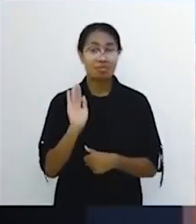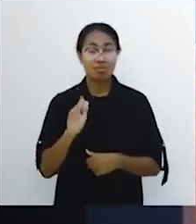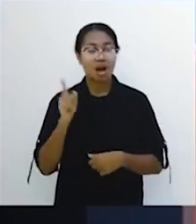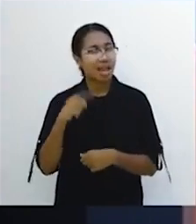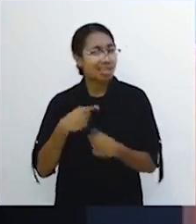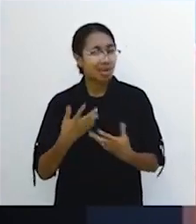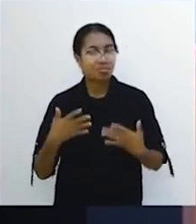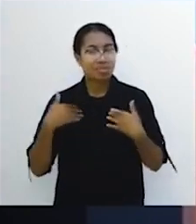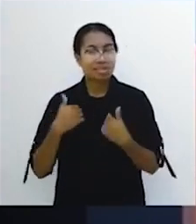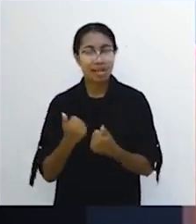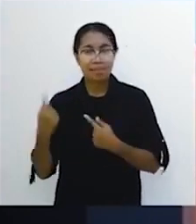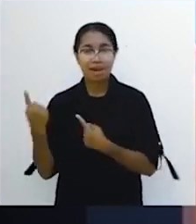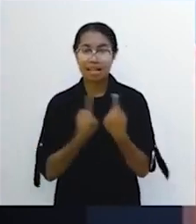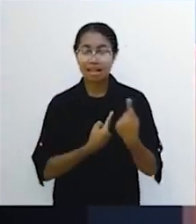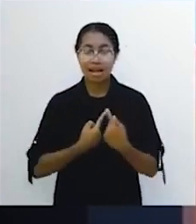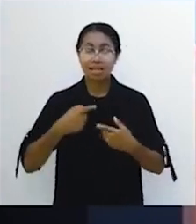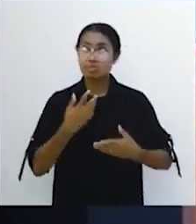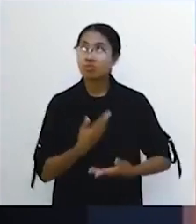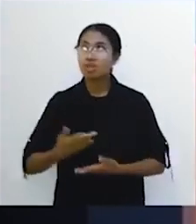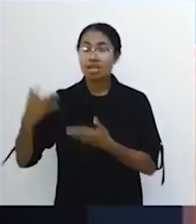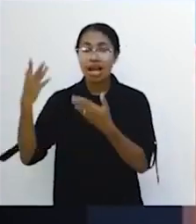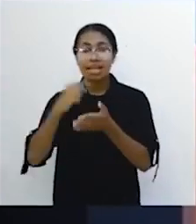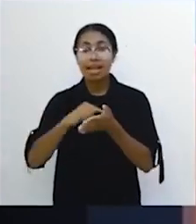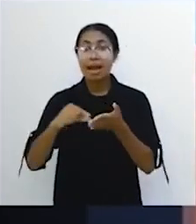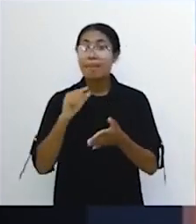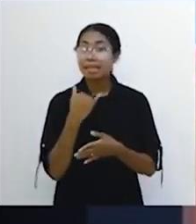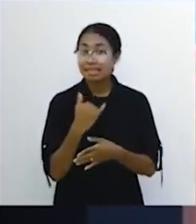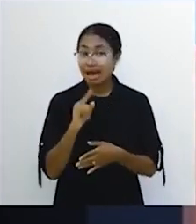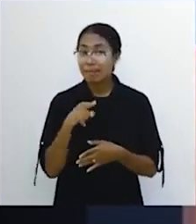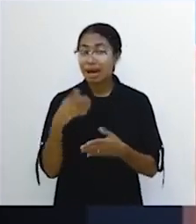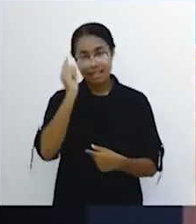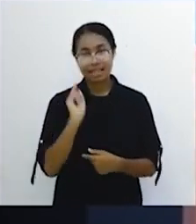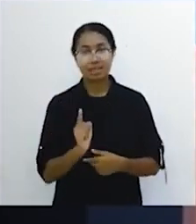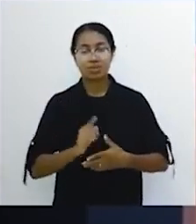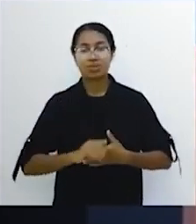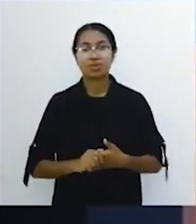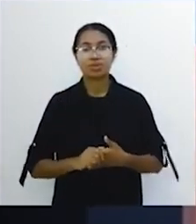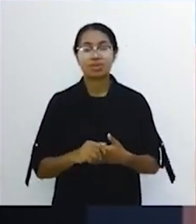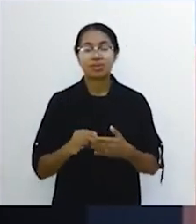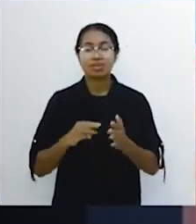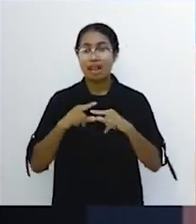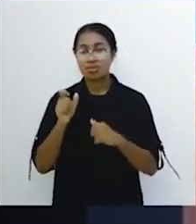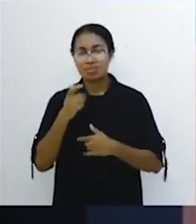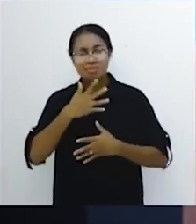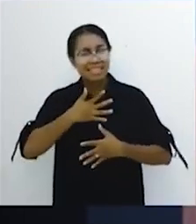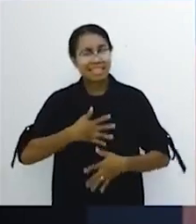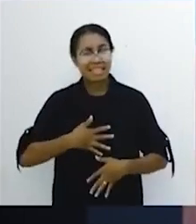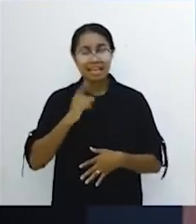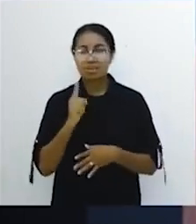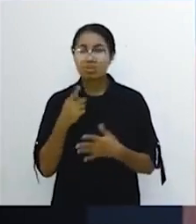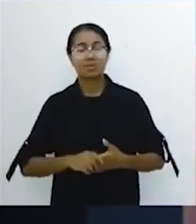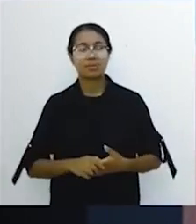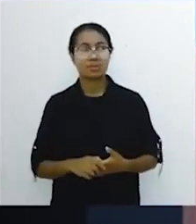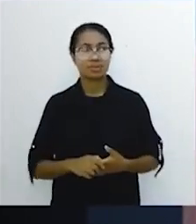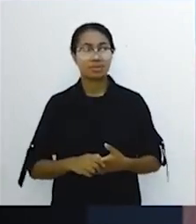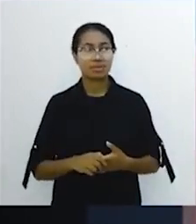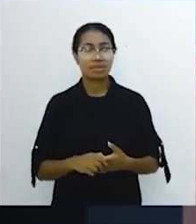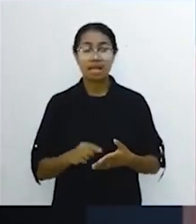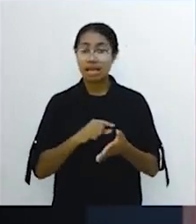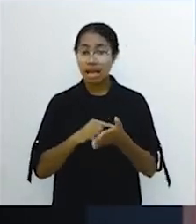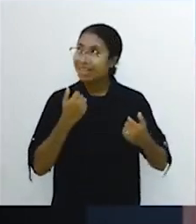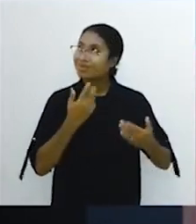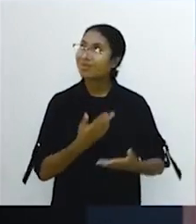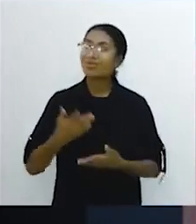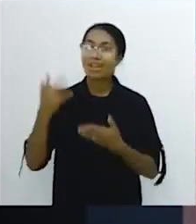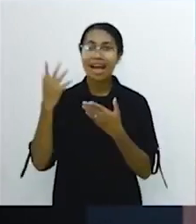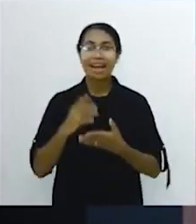bahkan dia bisa mendatangkan kemuliaan. Bagi namanya melalui sakit-penyakit. Melalui penderitaanmu. Melalui kesulitannya. Namanya bisa